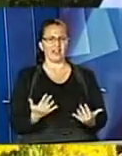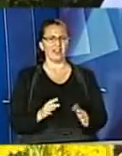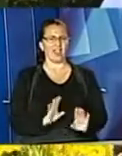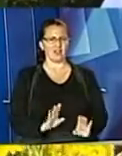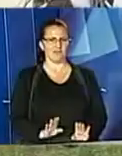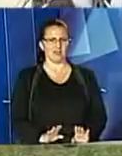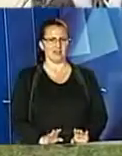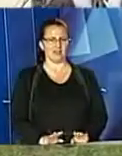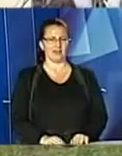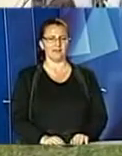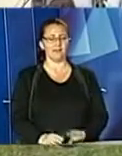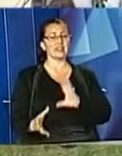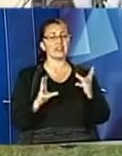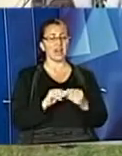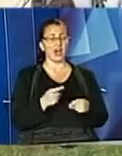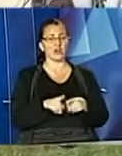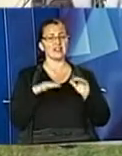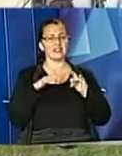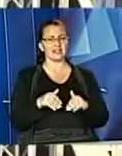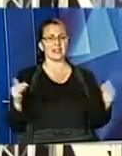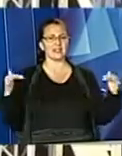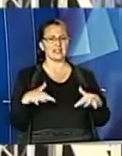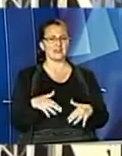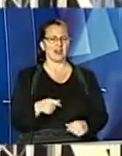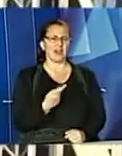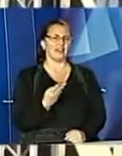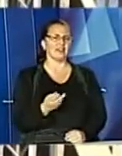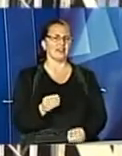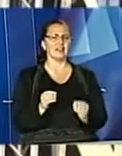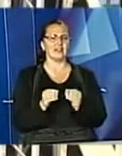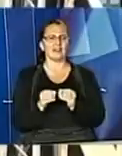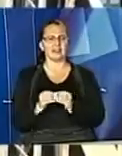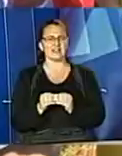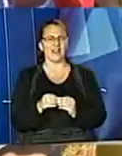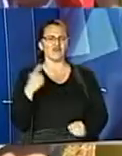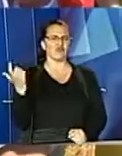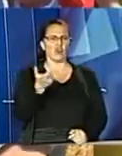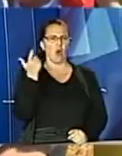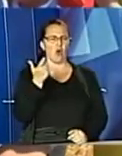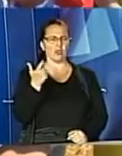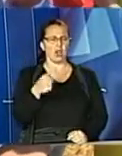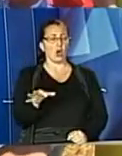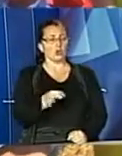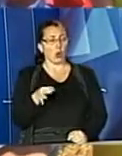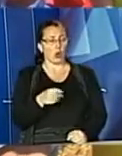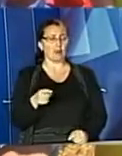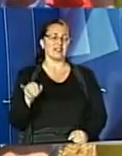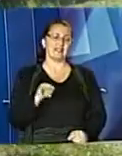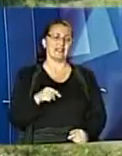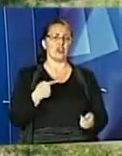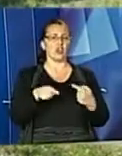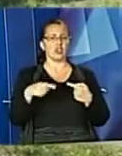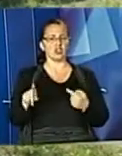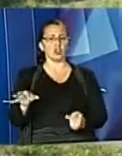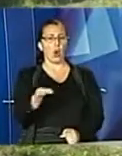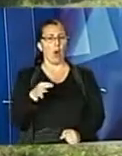Натуральний сир. Загалом, кластер Горбогори зібрав кілька десятків фермерів з околиці та сусідніх областей. За словами організаторів, ідея